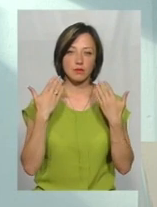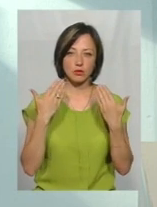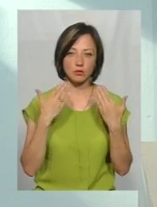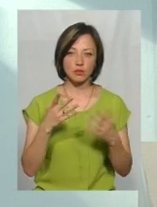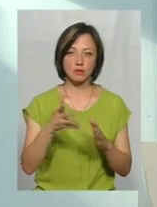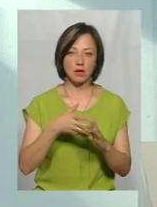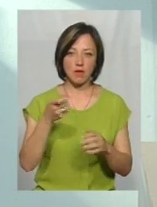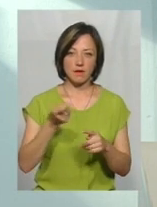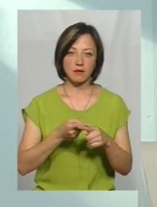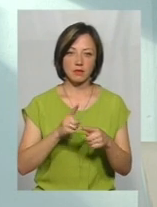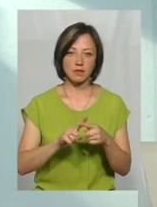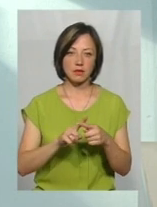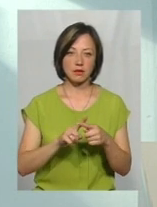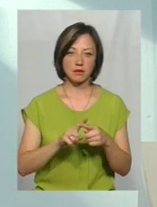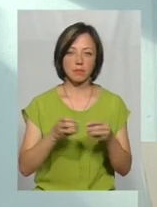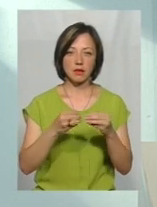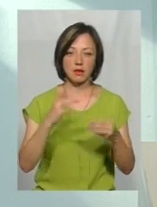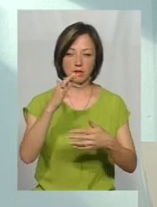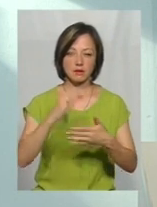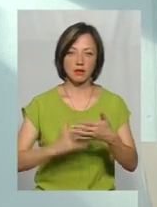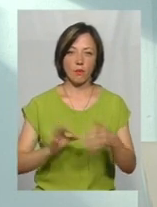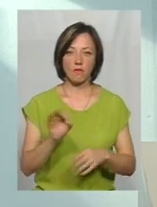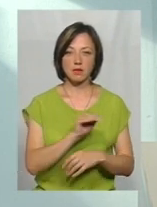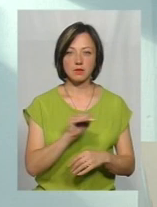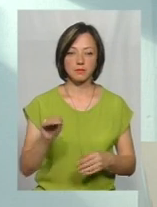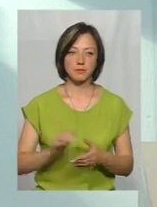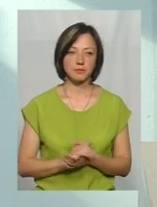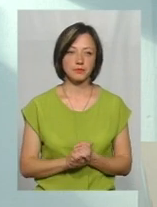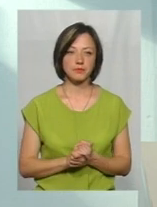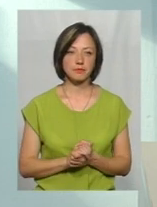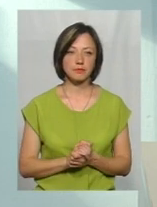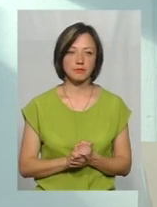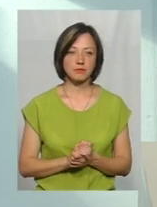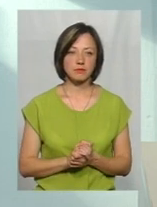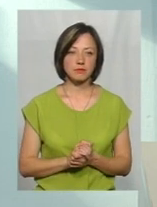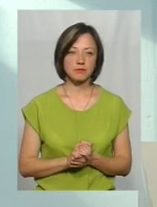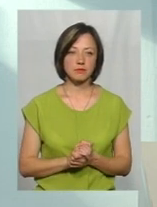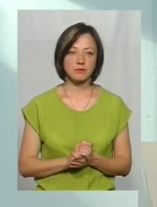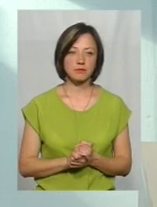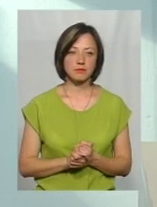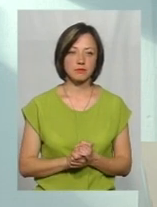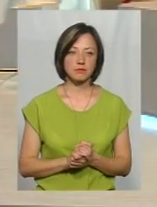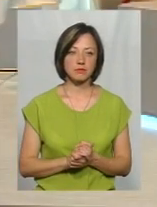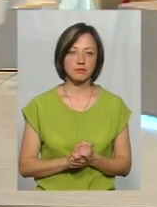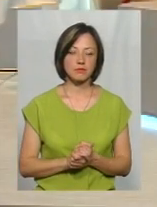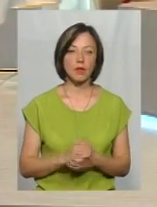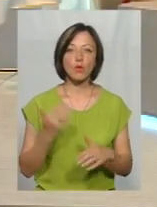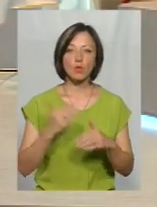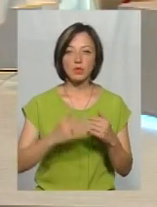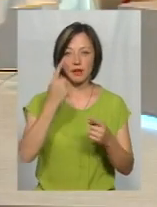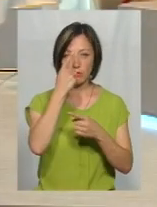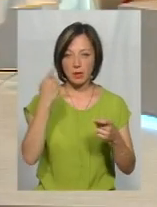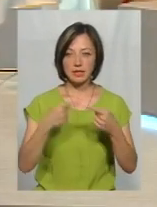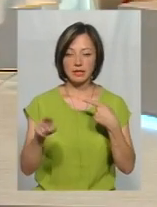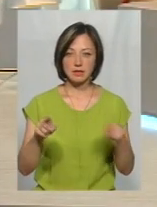який був заявлений в цих, як ви сказали, 15 офіційно відкритих, які будуть відкриті пляжи. Тобто, вже інформація